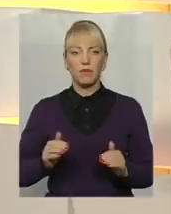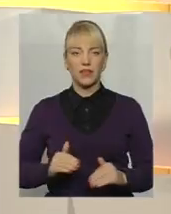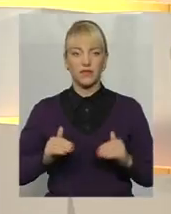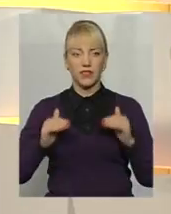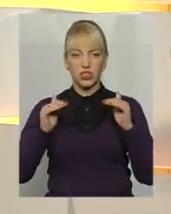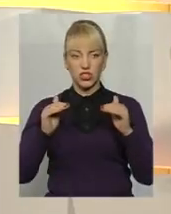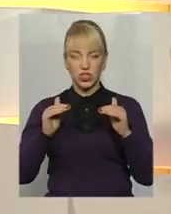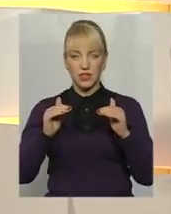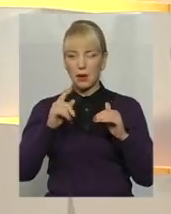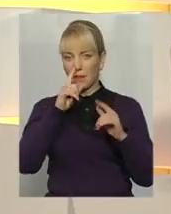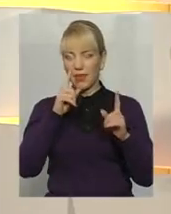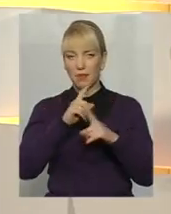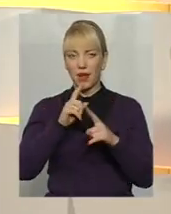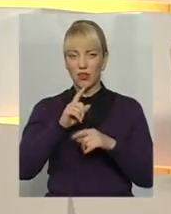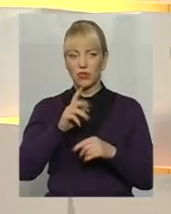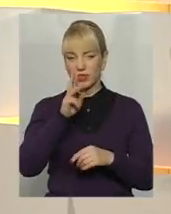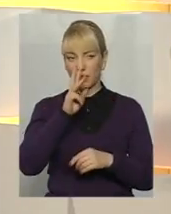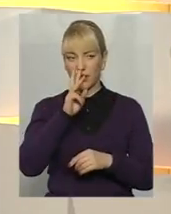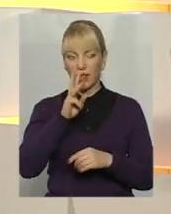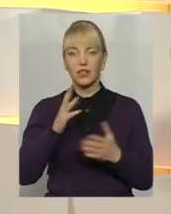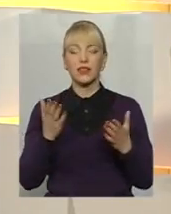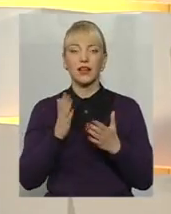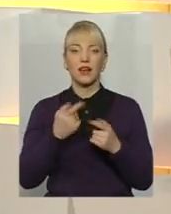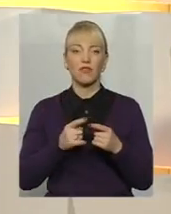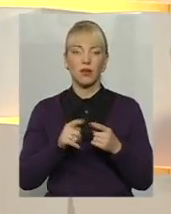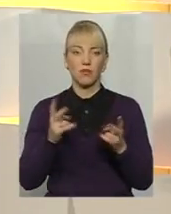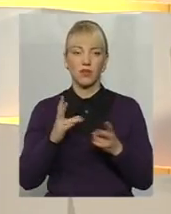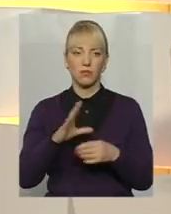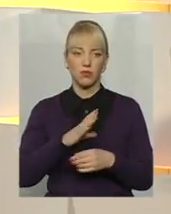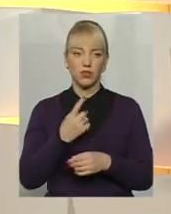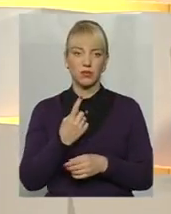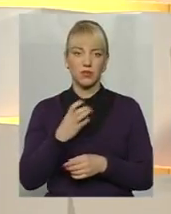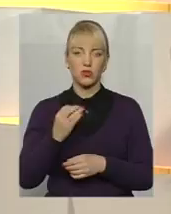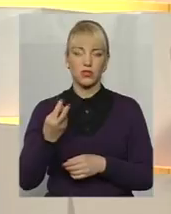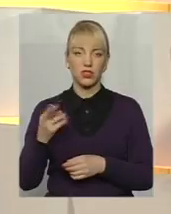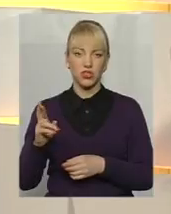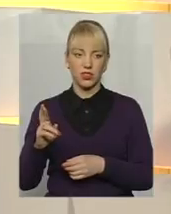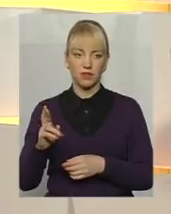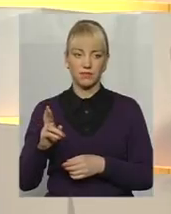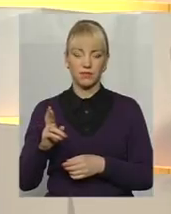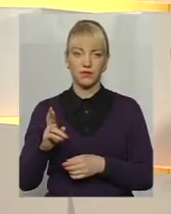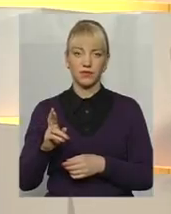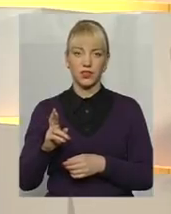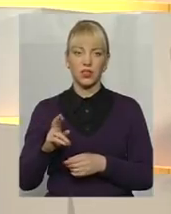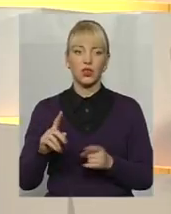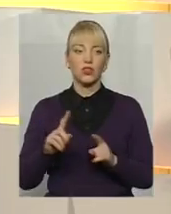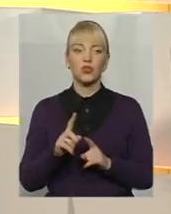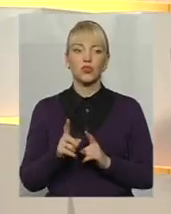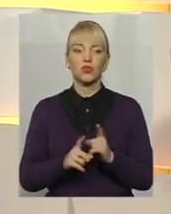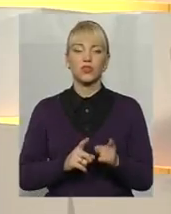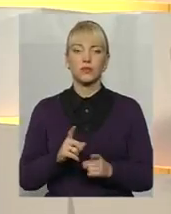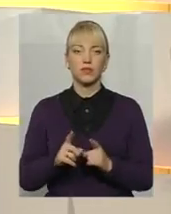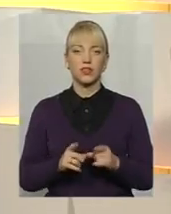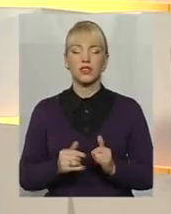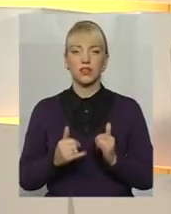мінімальної заробітної плати. Яка вона має бути з 1 січня? Що зміниться